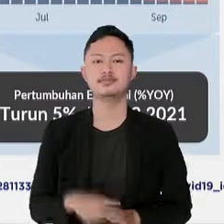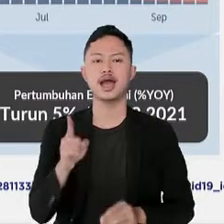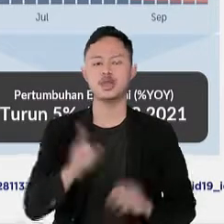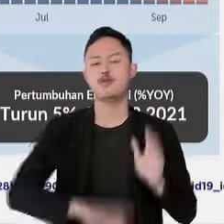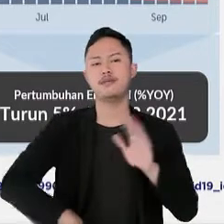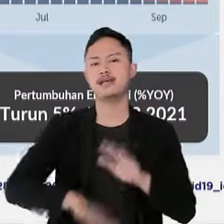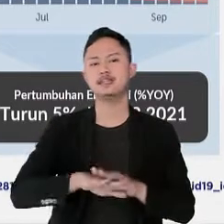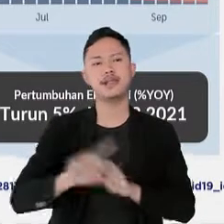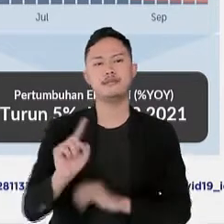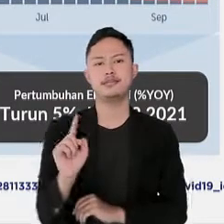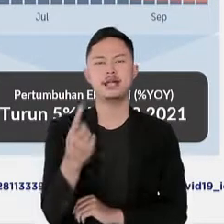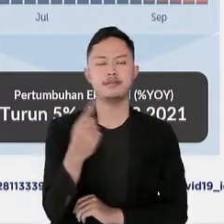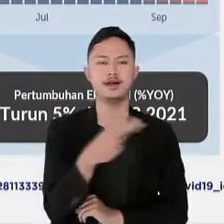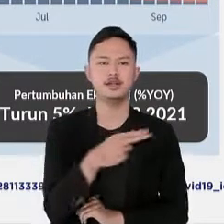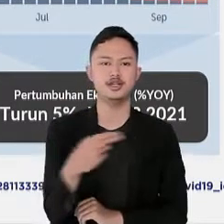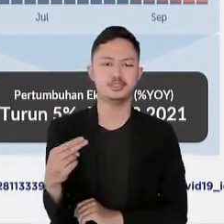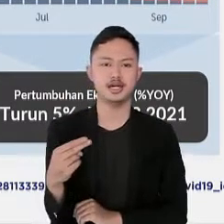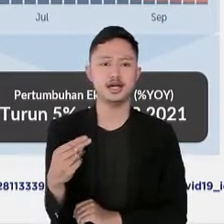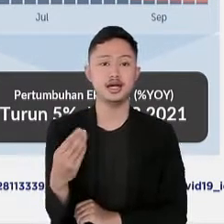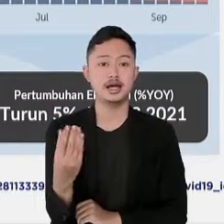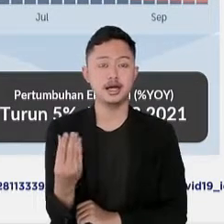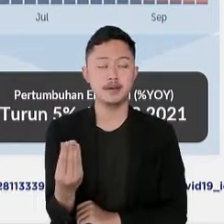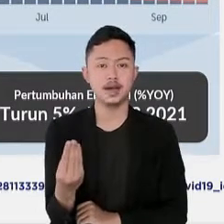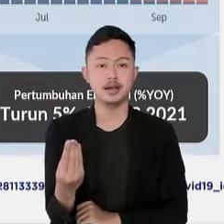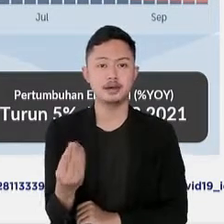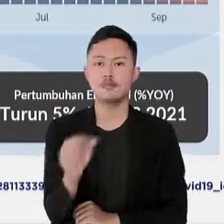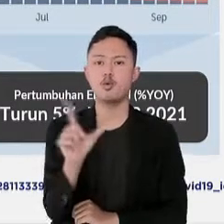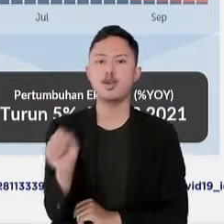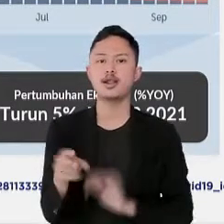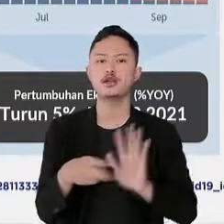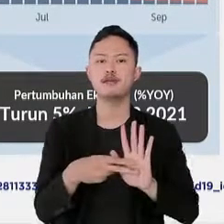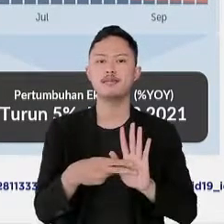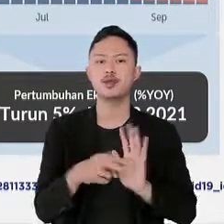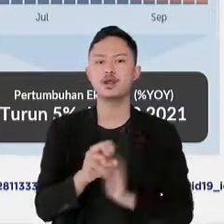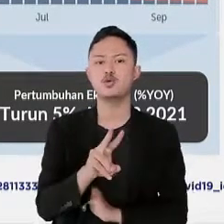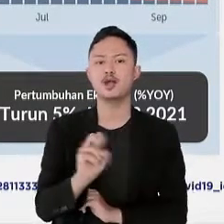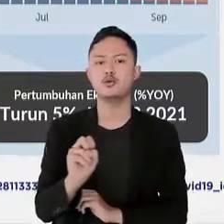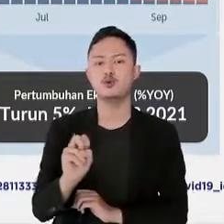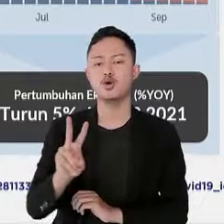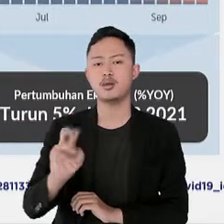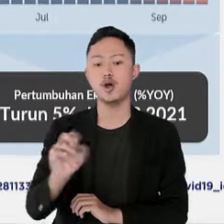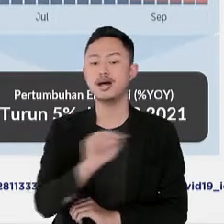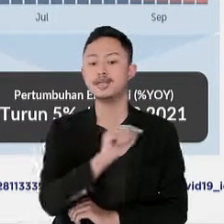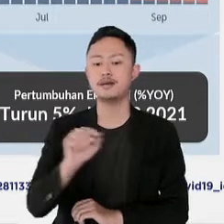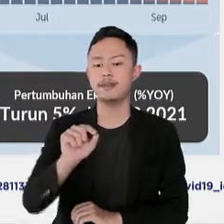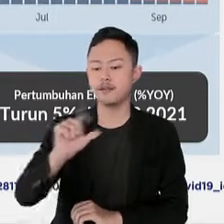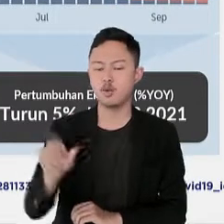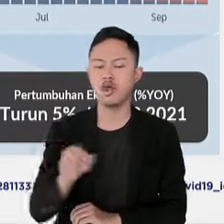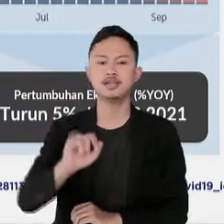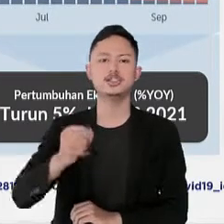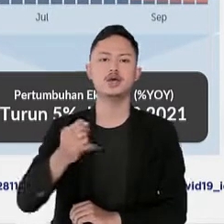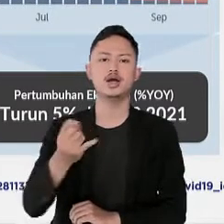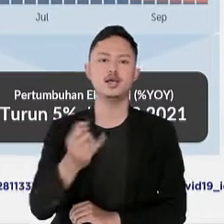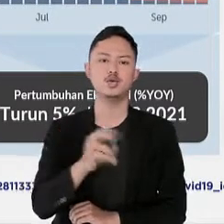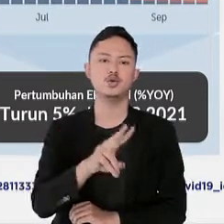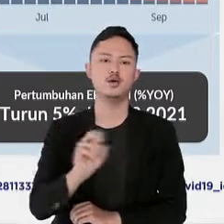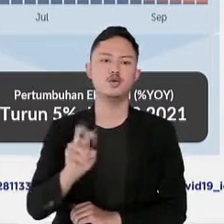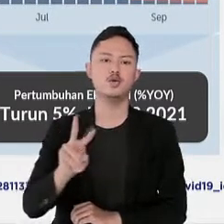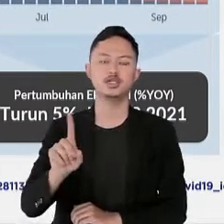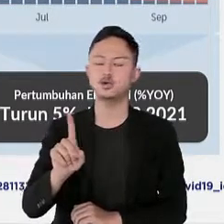COVID-19 di Indonesia terjadi selama bulan November 2020 hingga Januari 2021